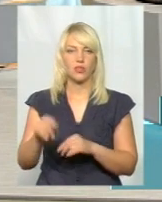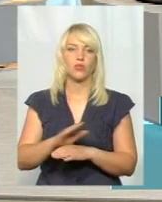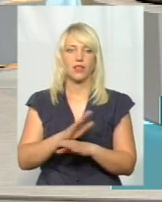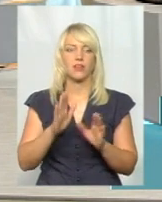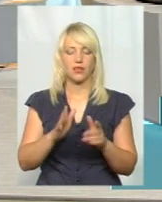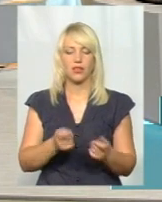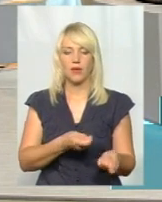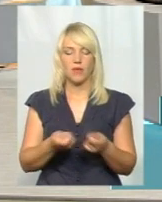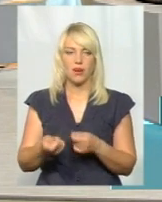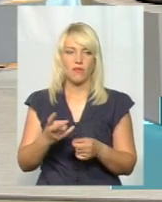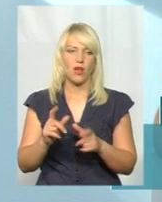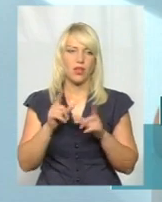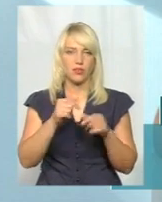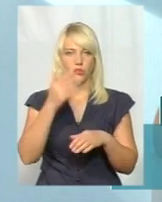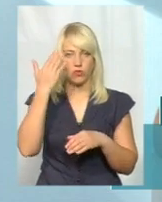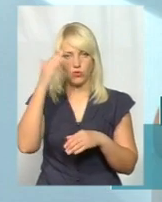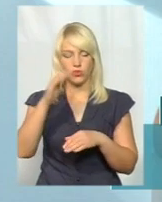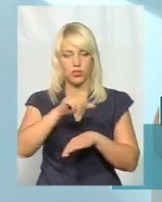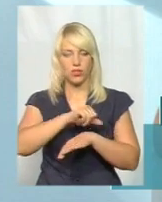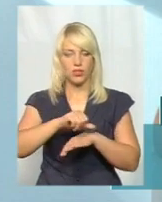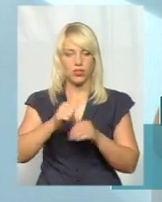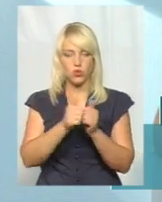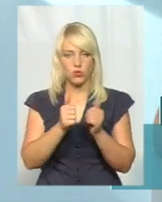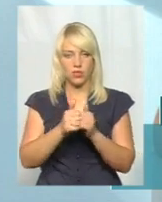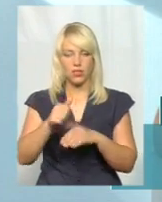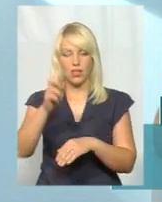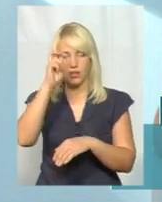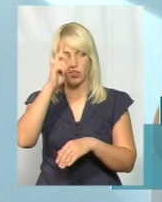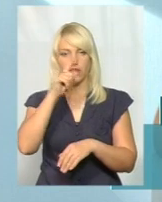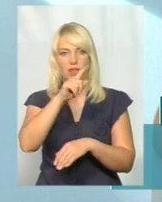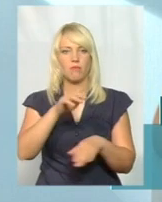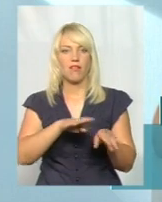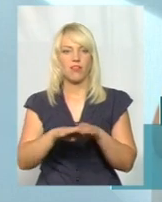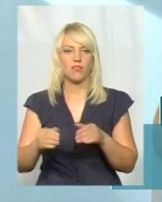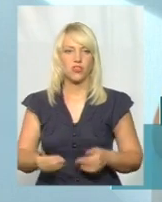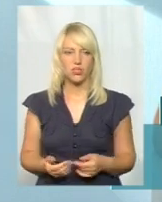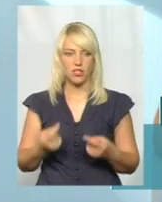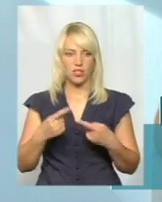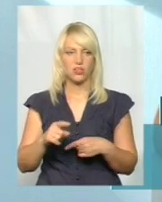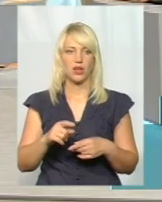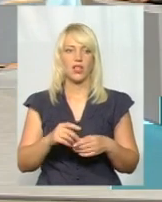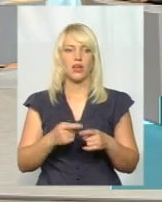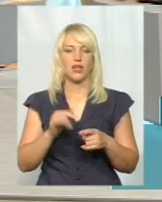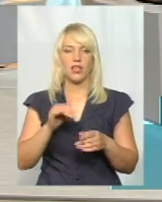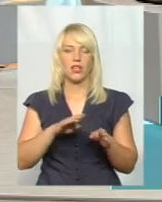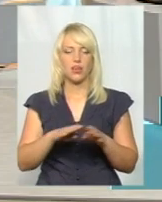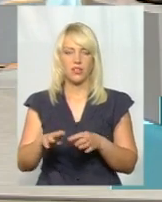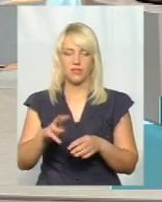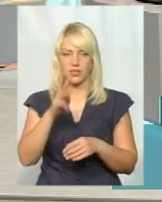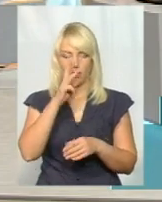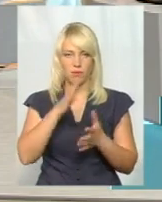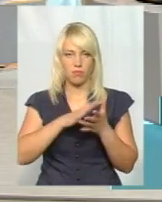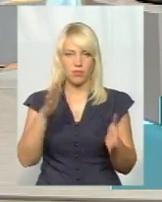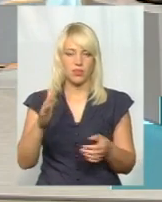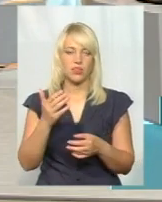перевезеннях їдуть, в сусідні держави, там, де рівень життя вищий, вищий рівень заробітної плати, тому говорити про щось